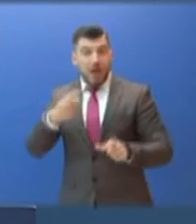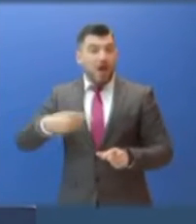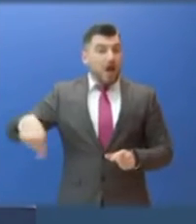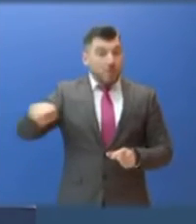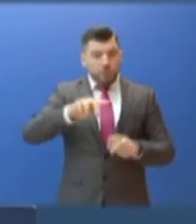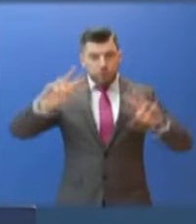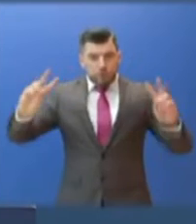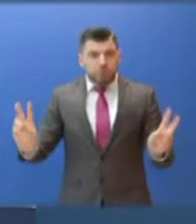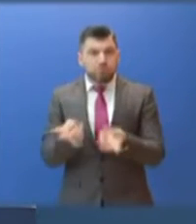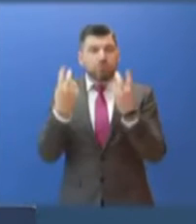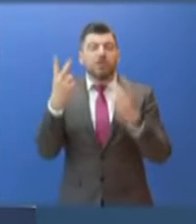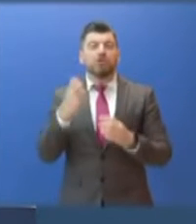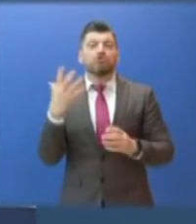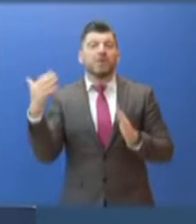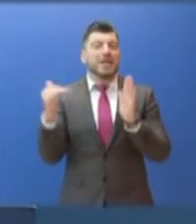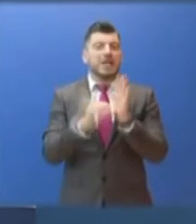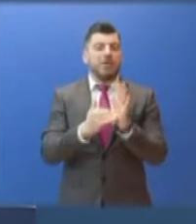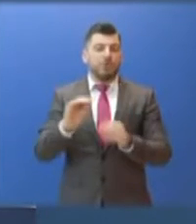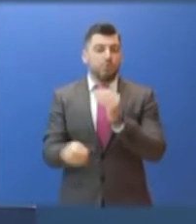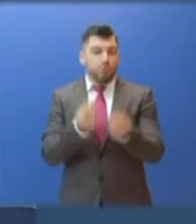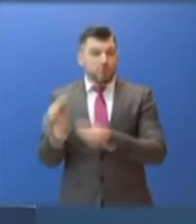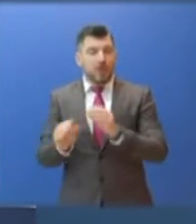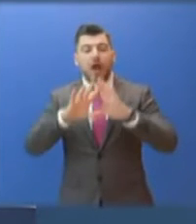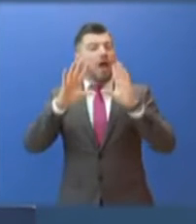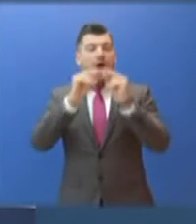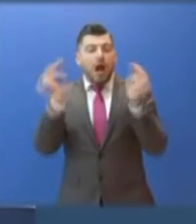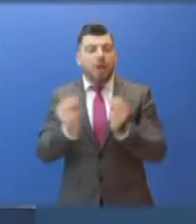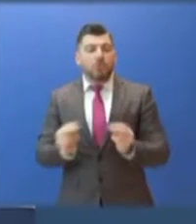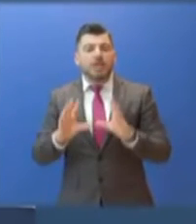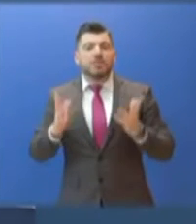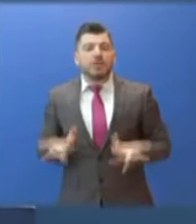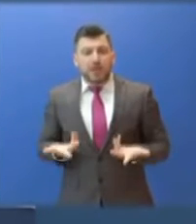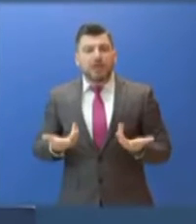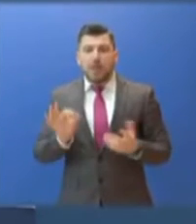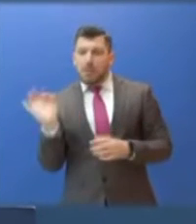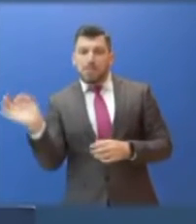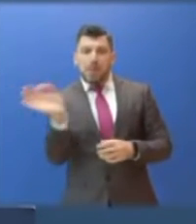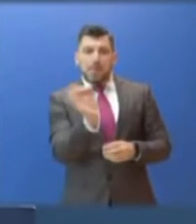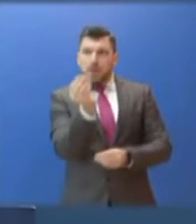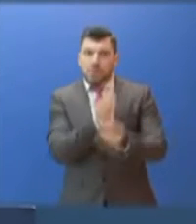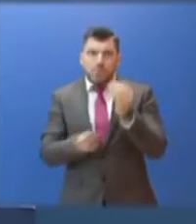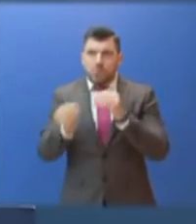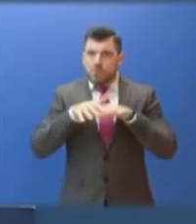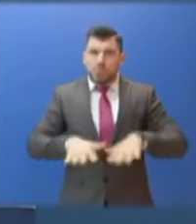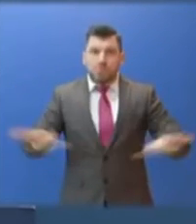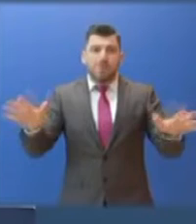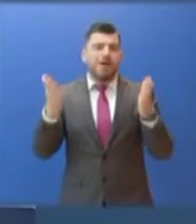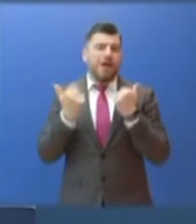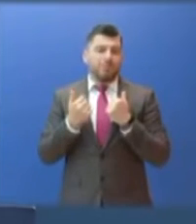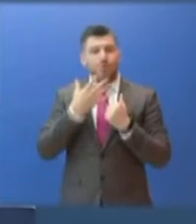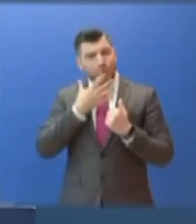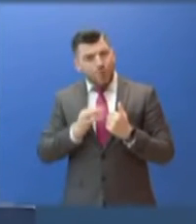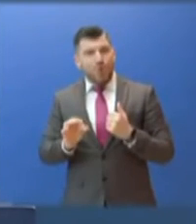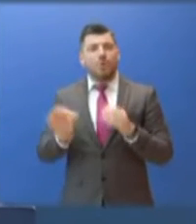εντοπίστηκαν πάνω από 25.000 κρούσματα γεγονός που οδήγησε στην αποφυγή περαιτέρω διασποράς του κορονοϊού όχι μόνο στην εκπαιδευτική